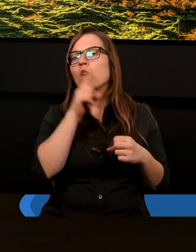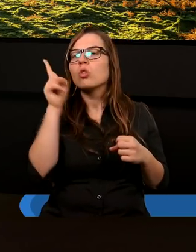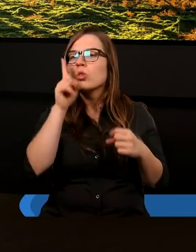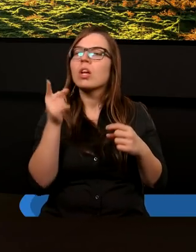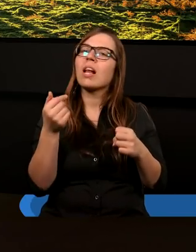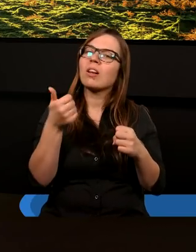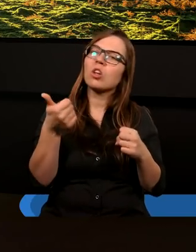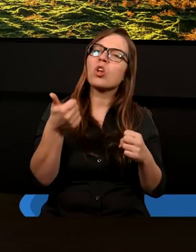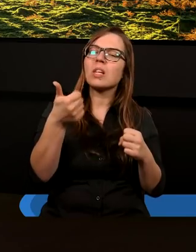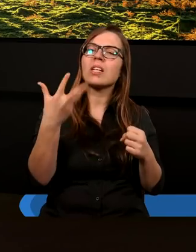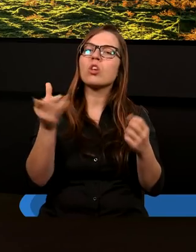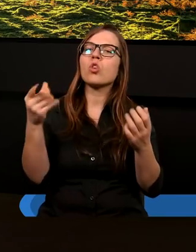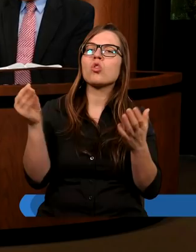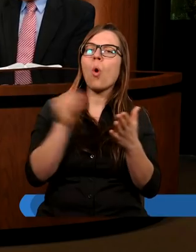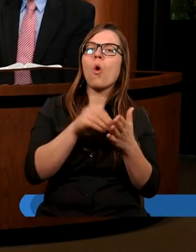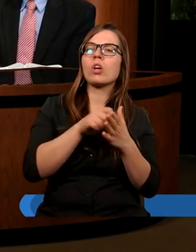że jednak coś trzeba do tego dołożyć.